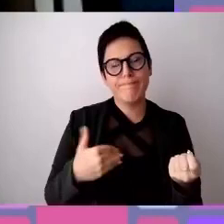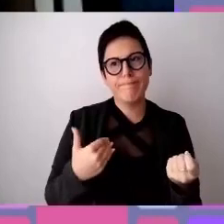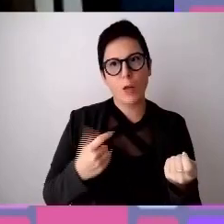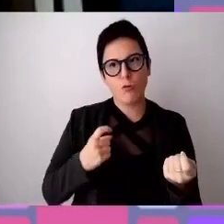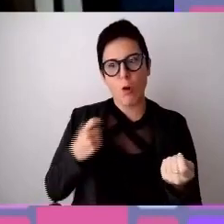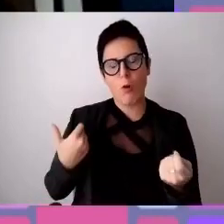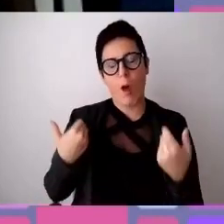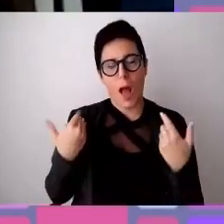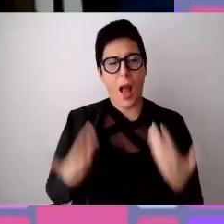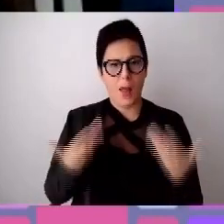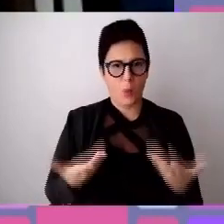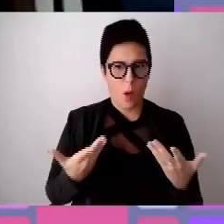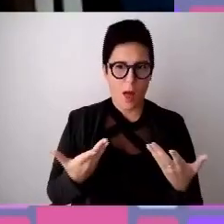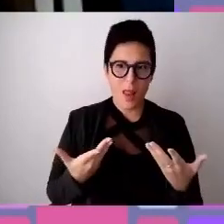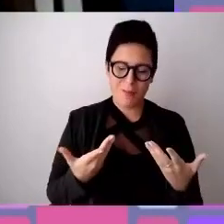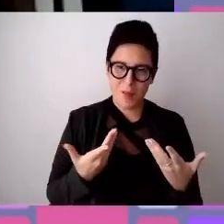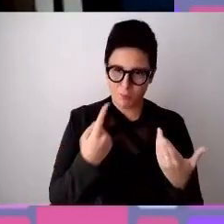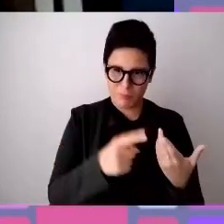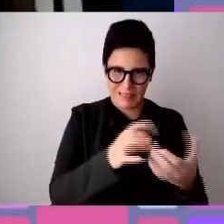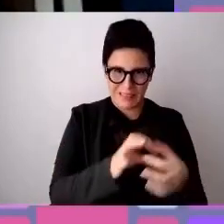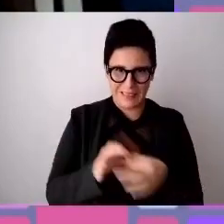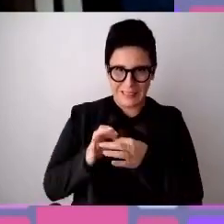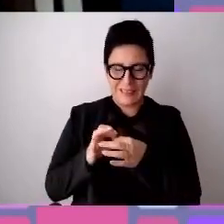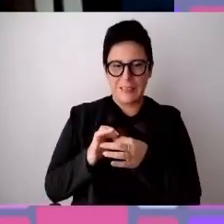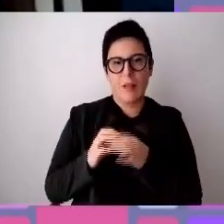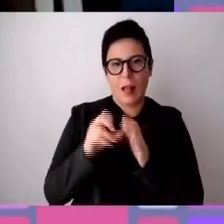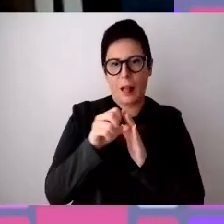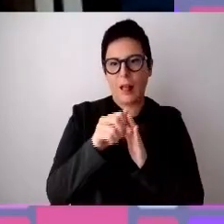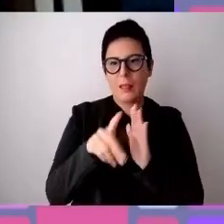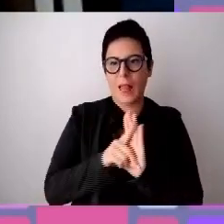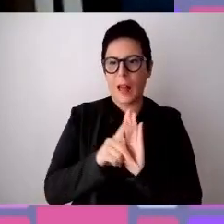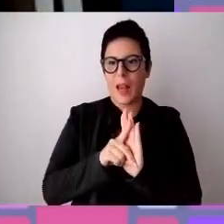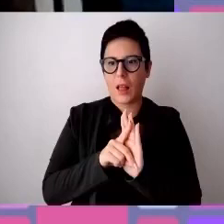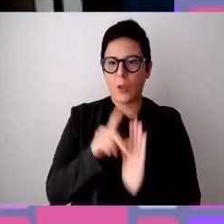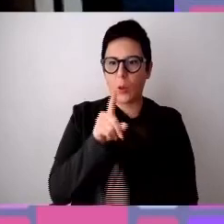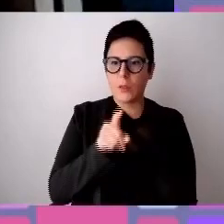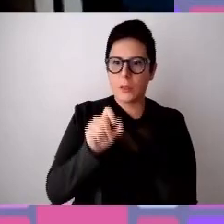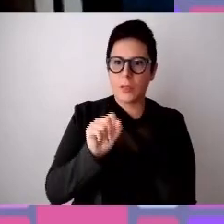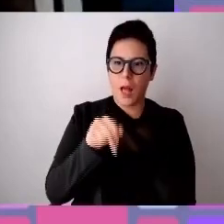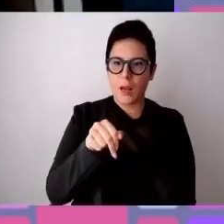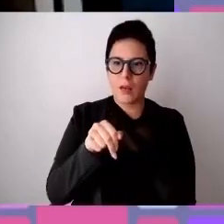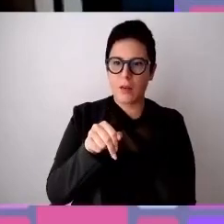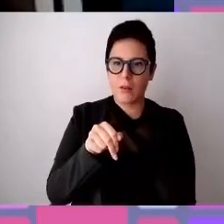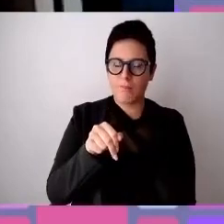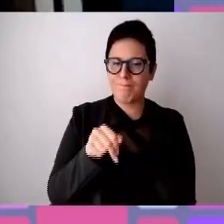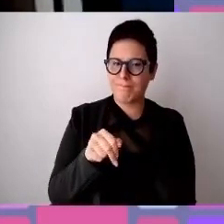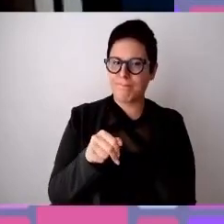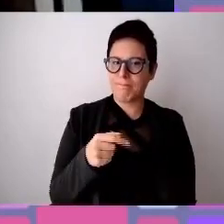attuale, visto quello che è accaduto sul decreto Zanna in Parlamento. Oggi però